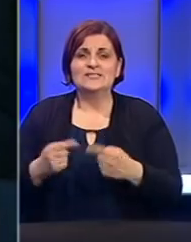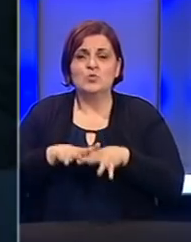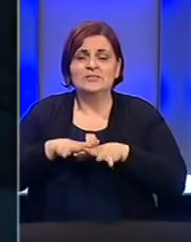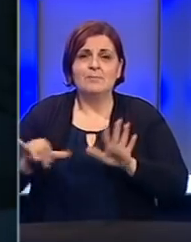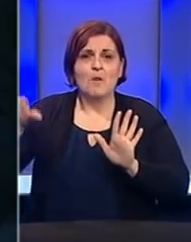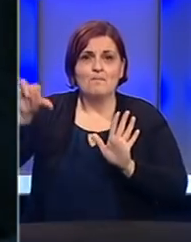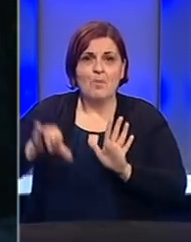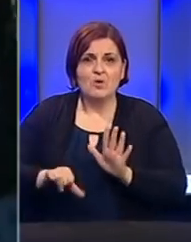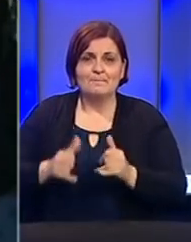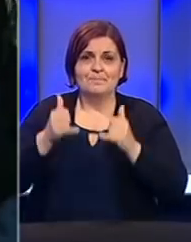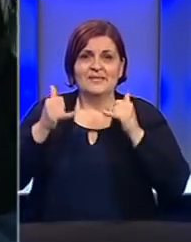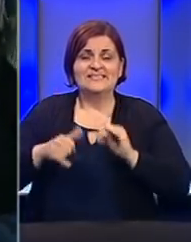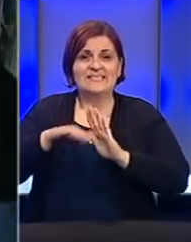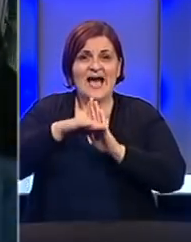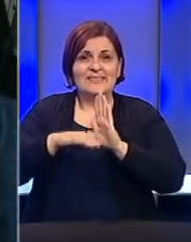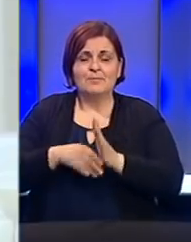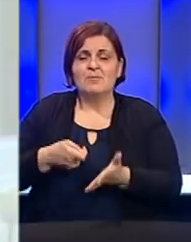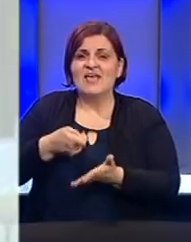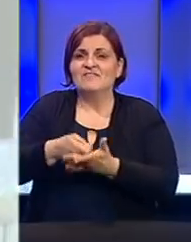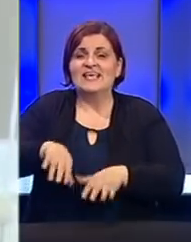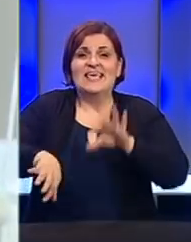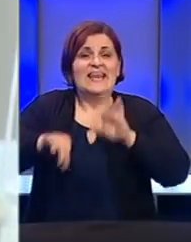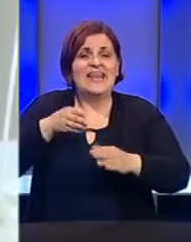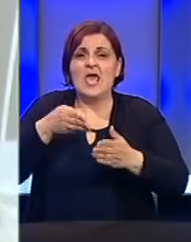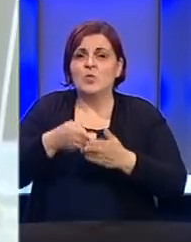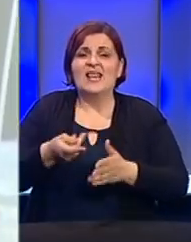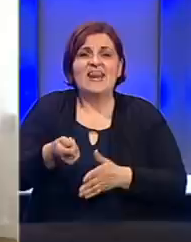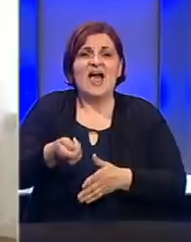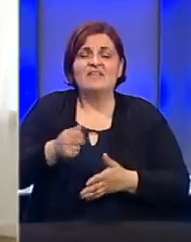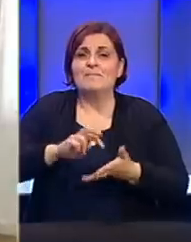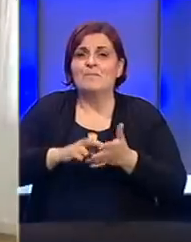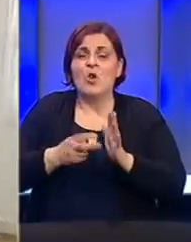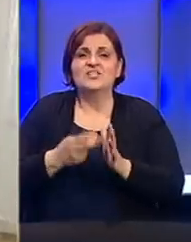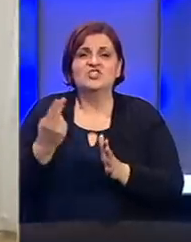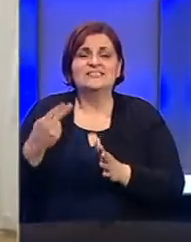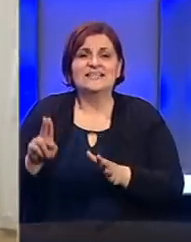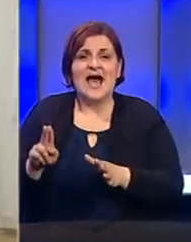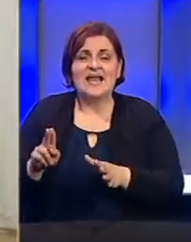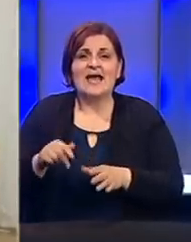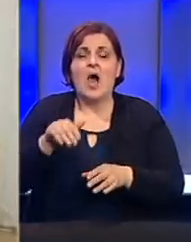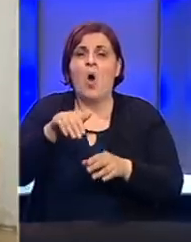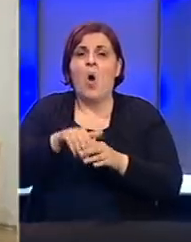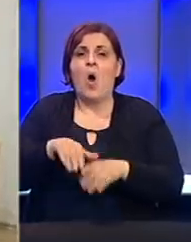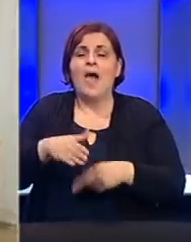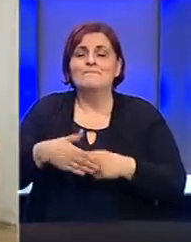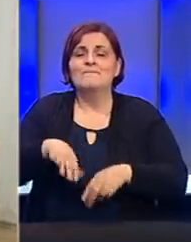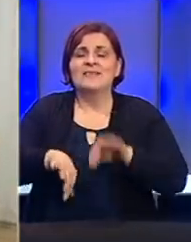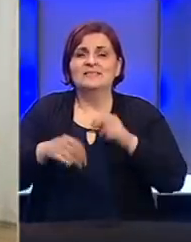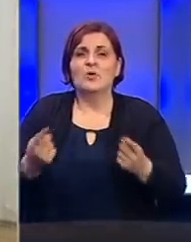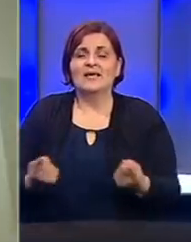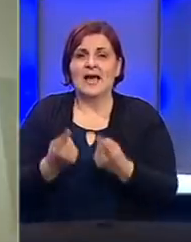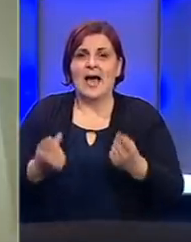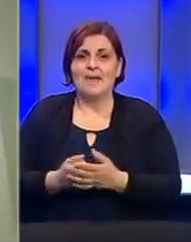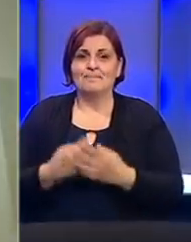pogorša. Trenutni problem sa finansiranjem izbora ne utječe i na finansiranje političkih stranaka, odnosno predizbornih kampanja.